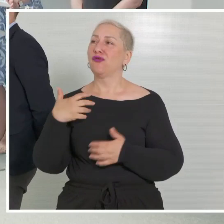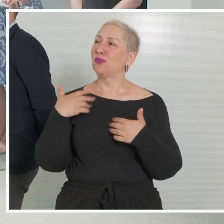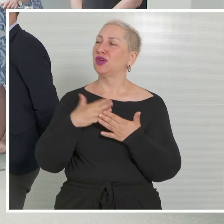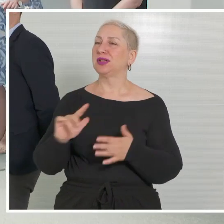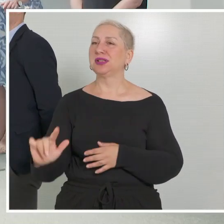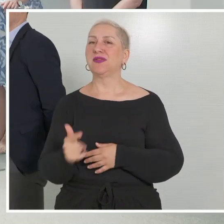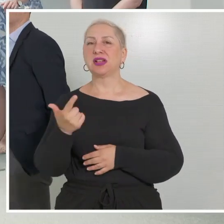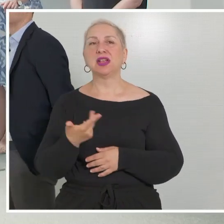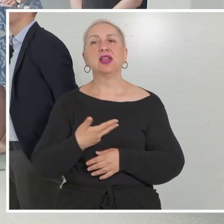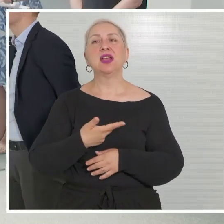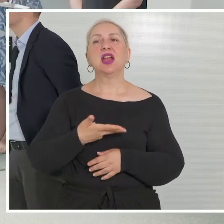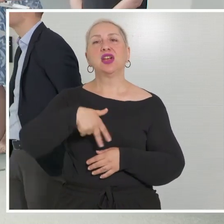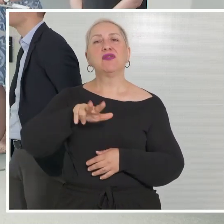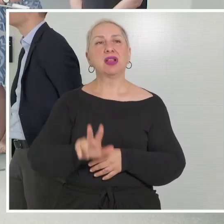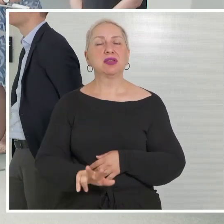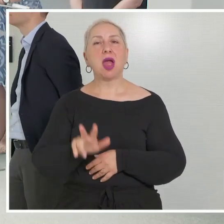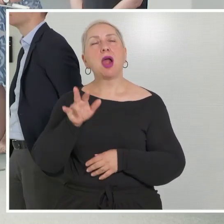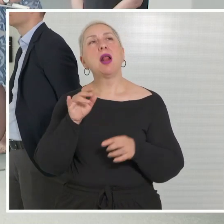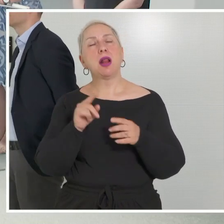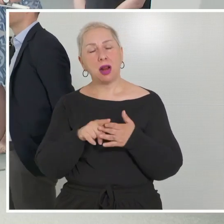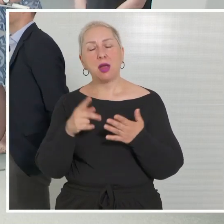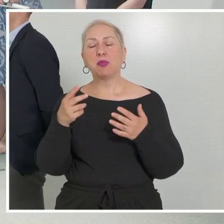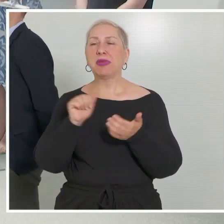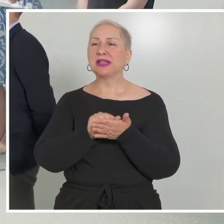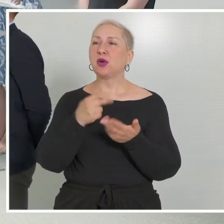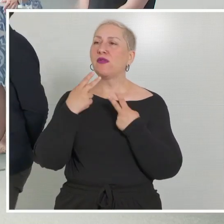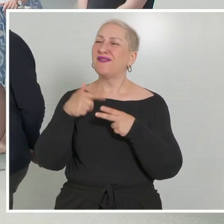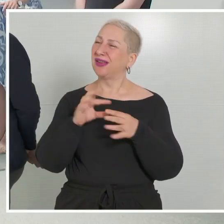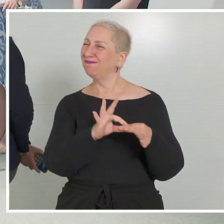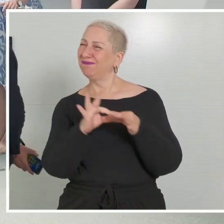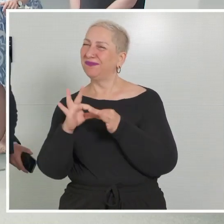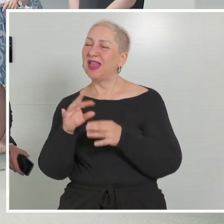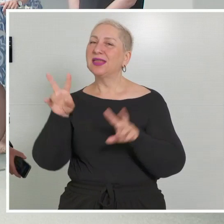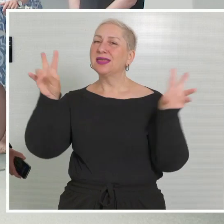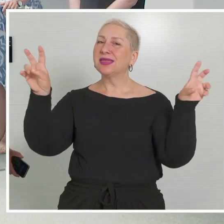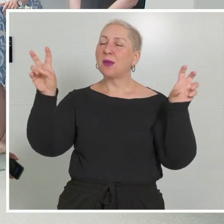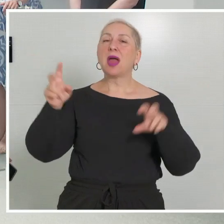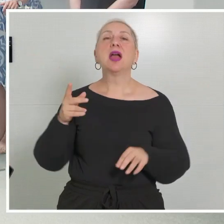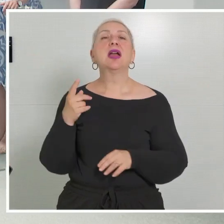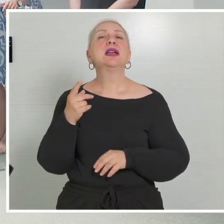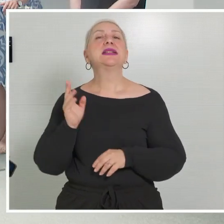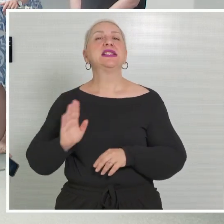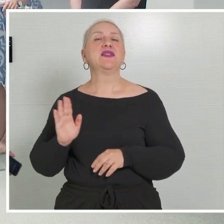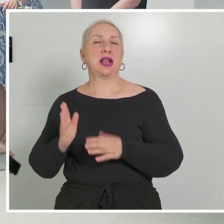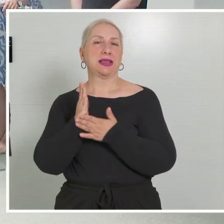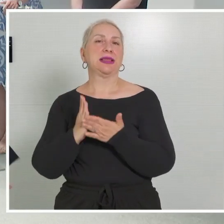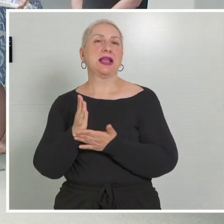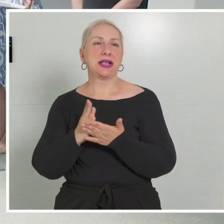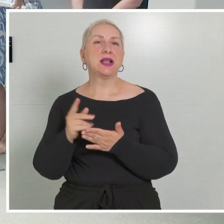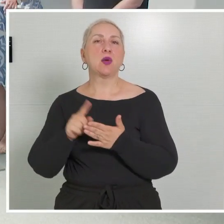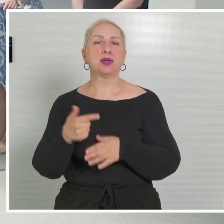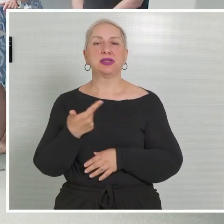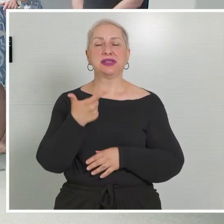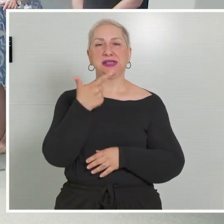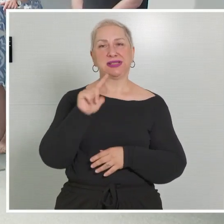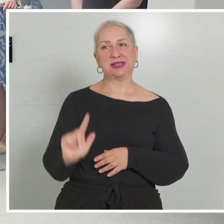Quartalspressekonferenz zum Thema Zivildienst einladen darf. Jetzt genau zum Ende des zweiten Quartals, zum Beginn der Sommerzeit. Und